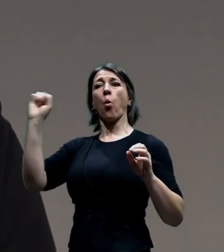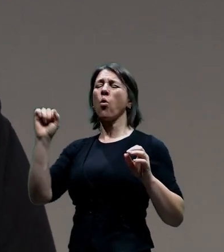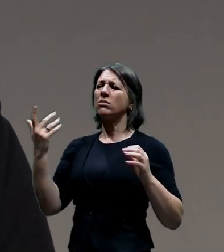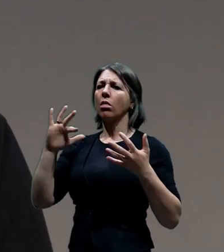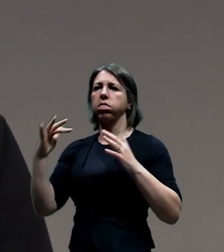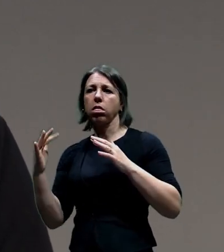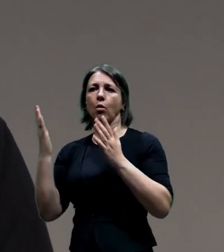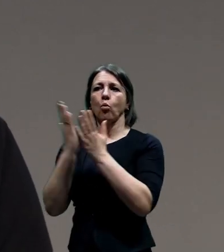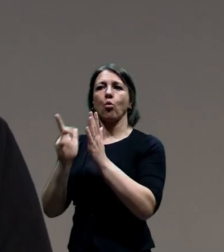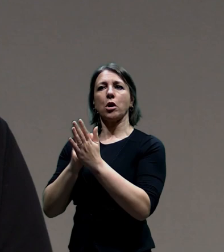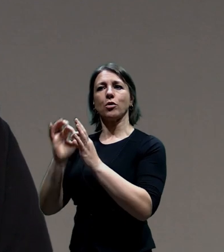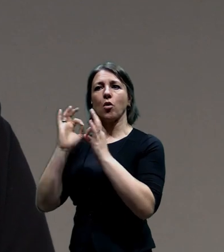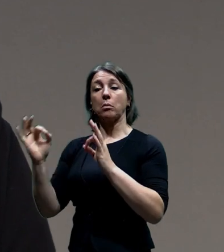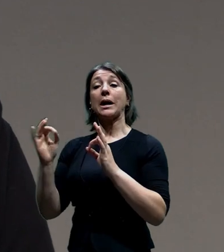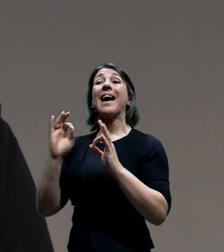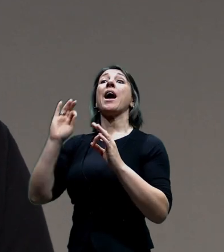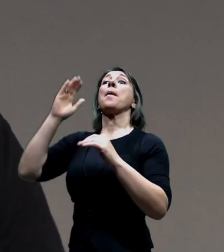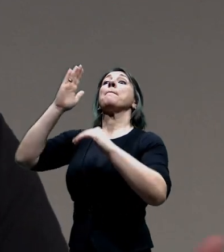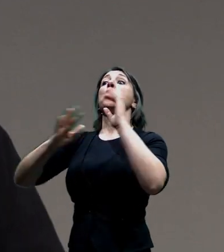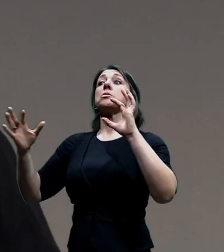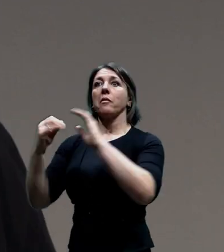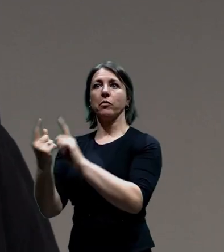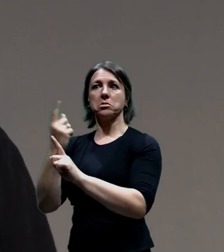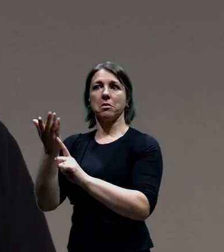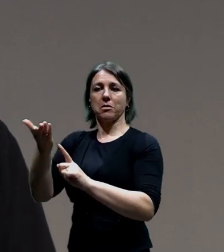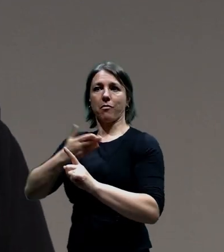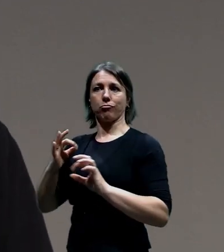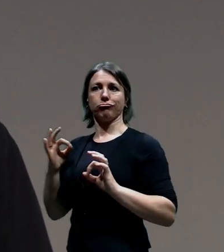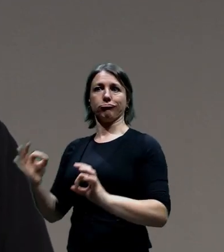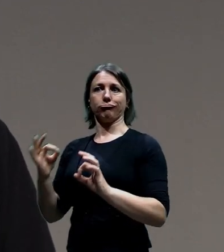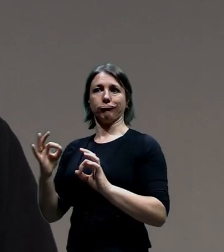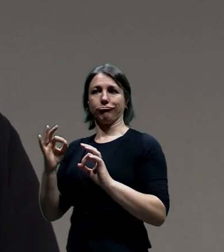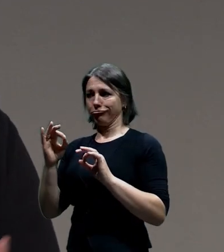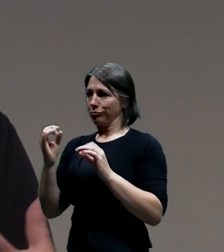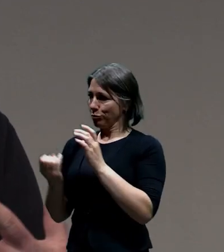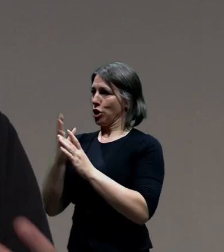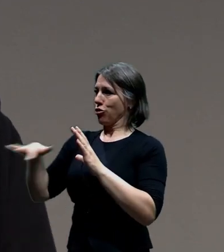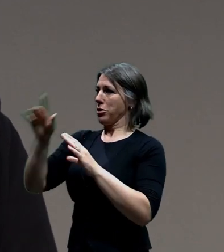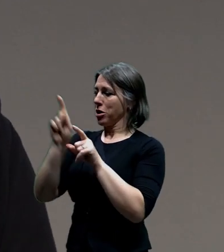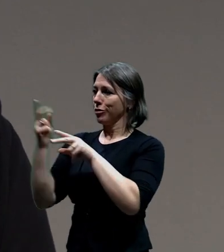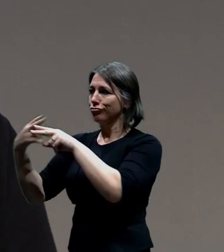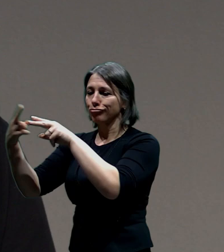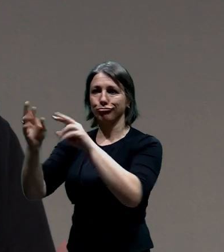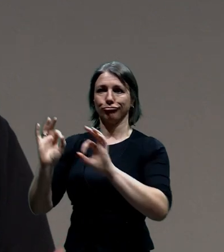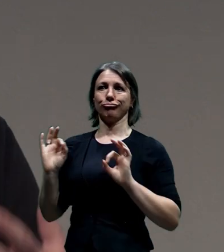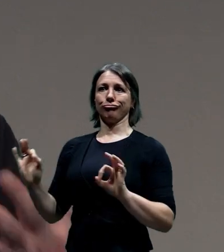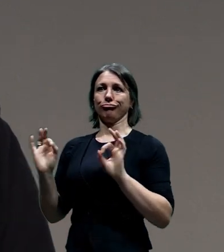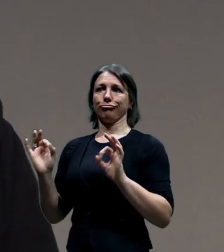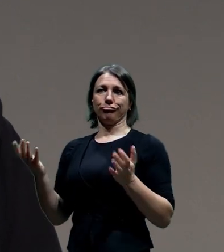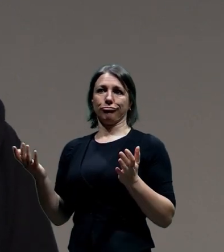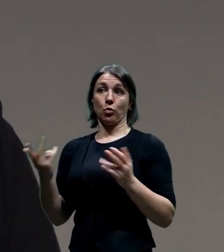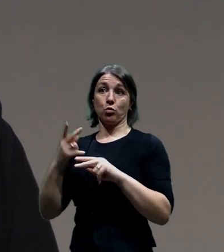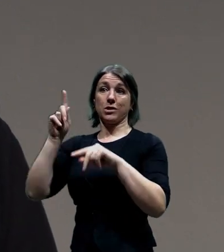se to dílo bude chovat v Lídně, co třeba jestli se podaří domluvit to, že třeba nezrušíme vlastně to